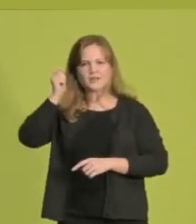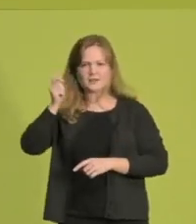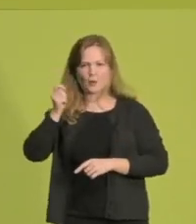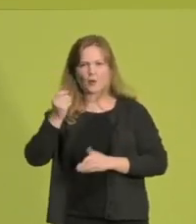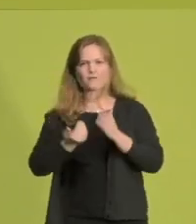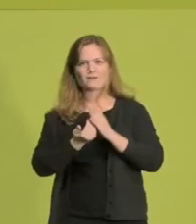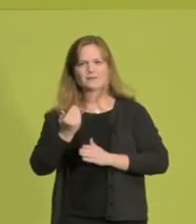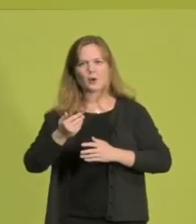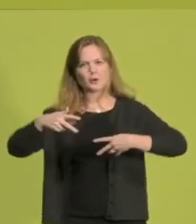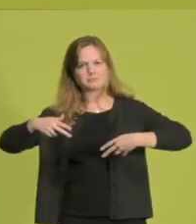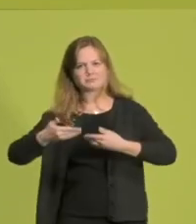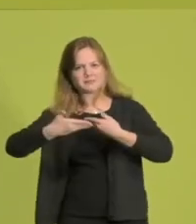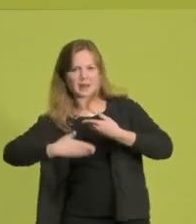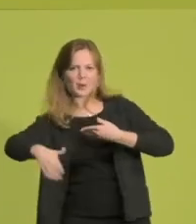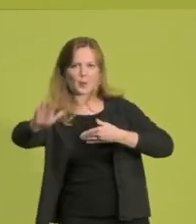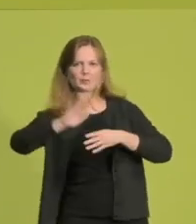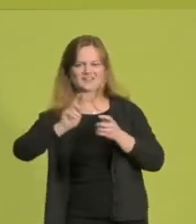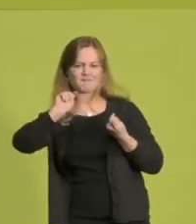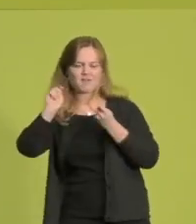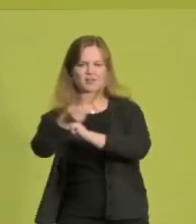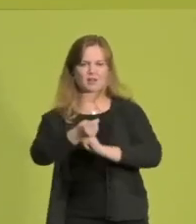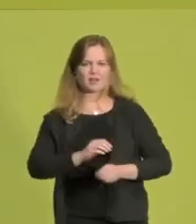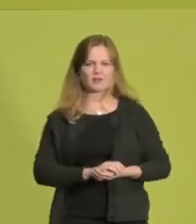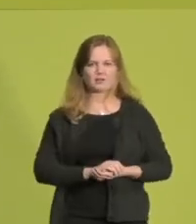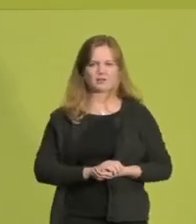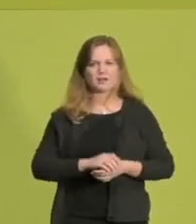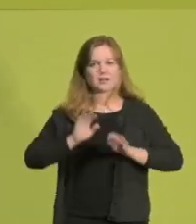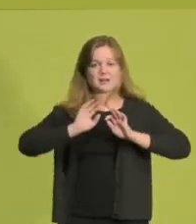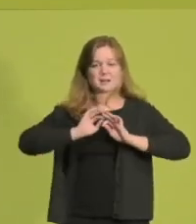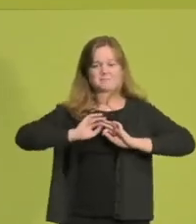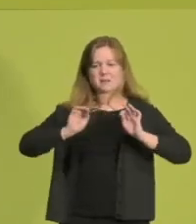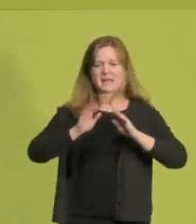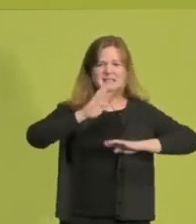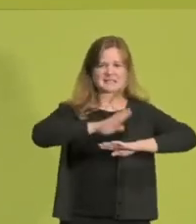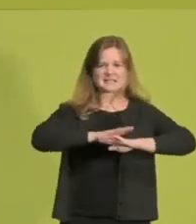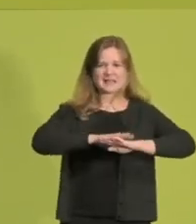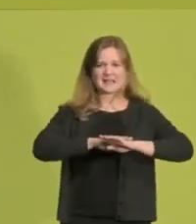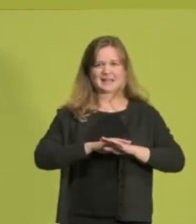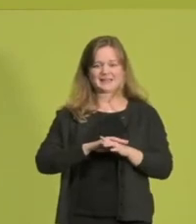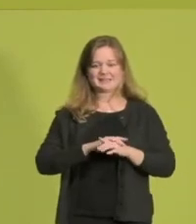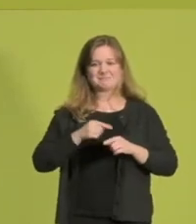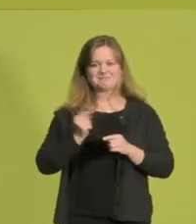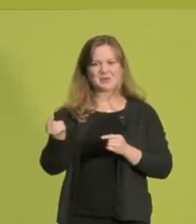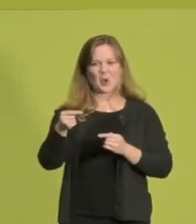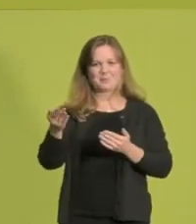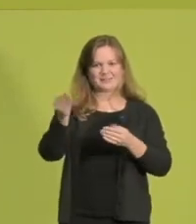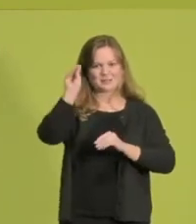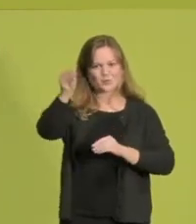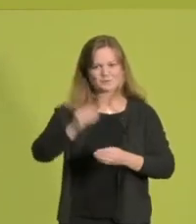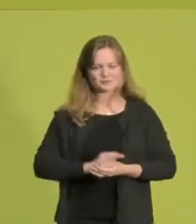Epoche beginnt und der Wandel anfängt. Die beste Zeit für Nordrhein-Westfalen liegt noch vor uns.